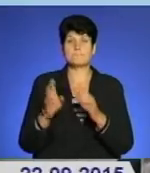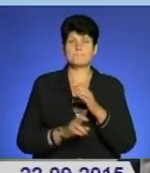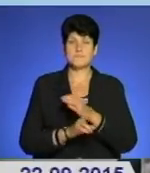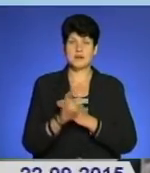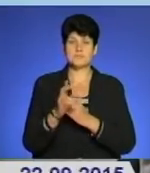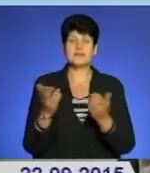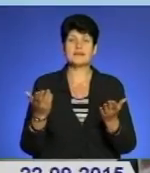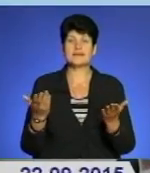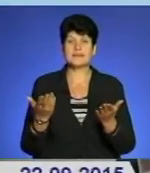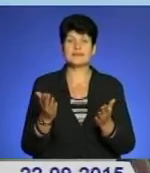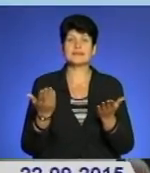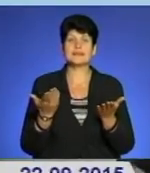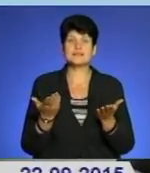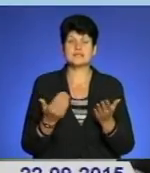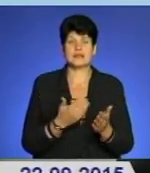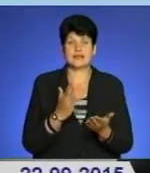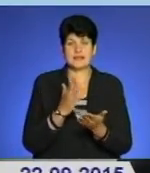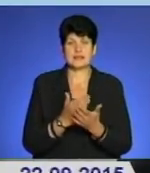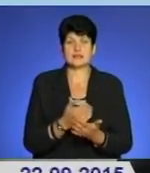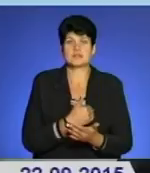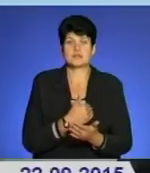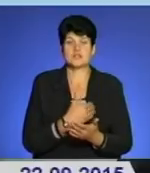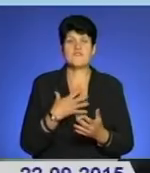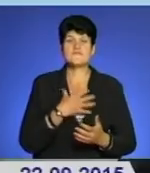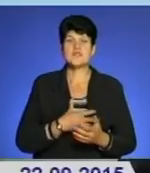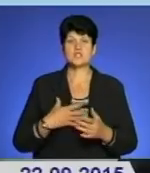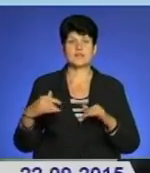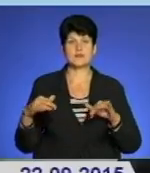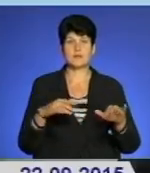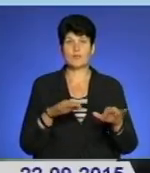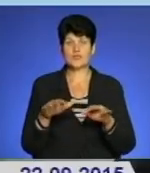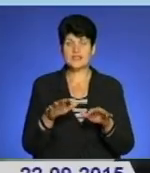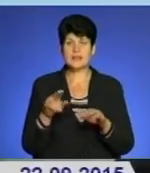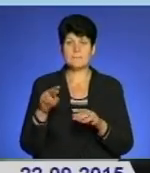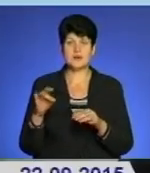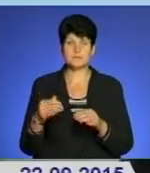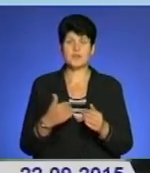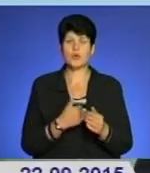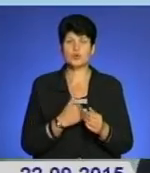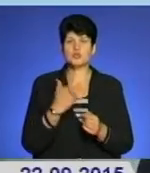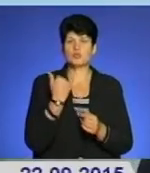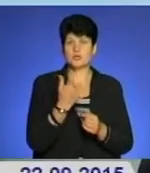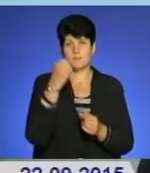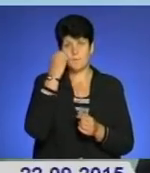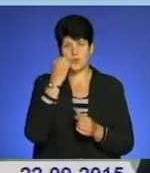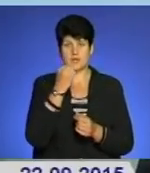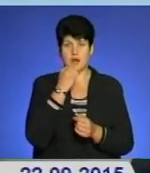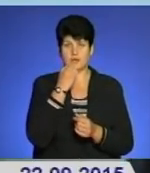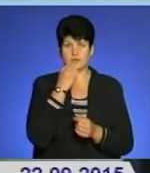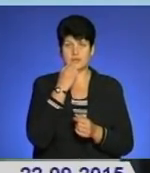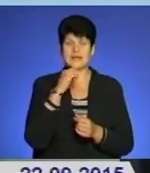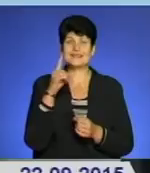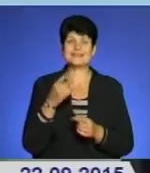десь є ініціаторами важливих подій на парафії. Тим самим ми хочемо їм подякувати за